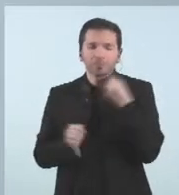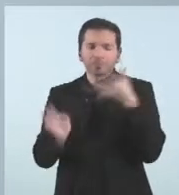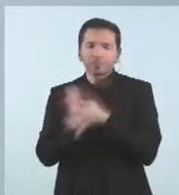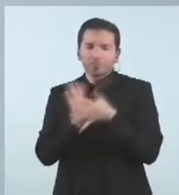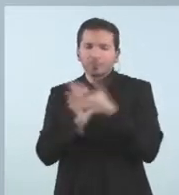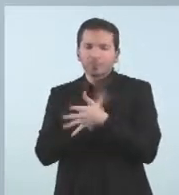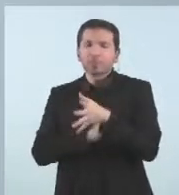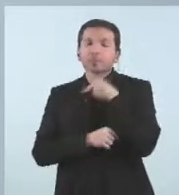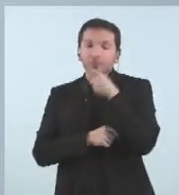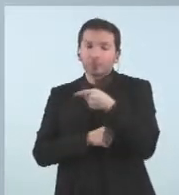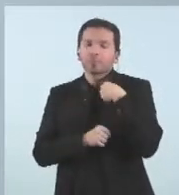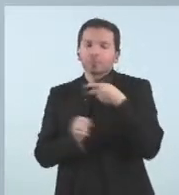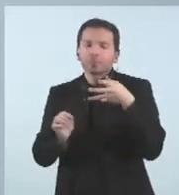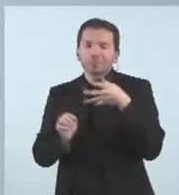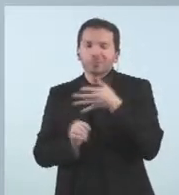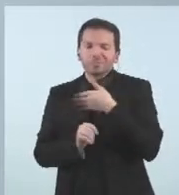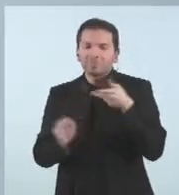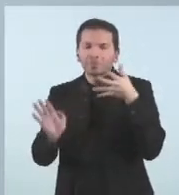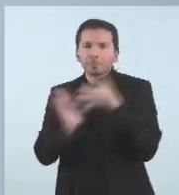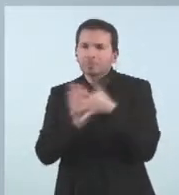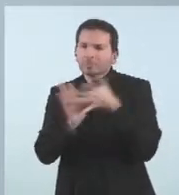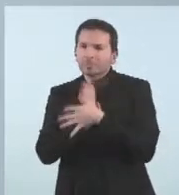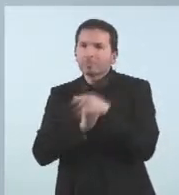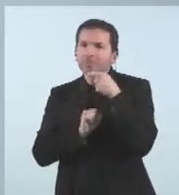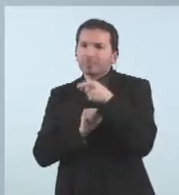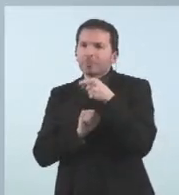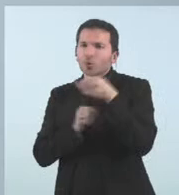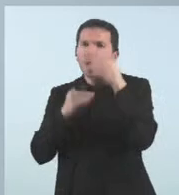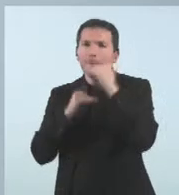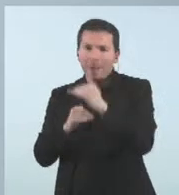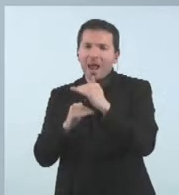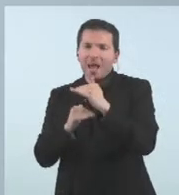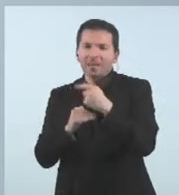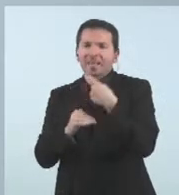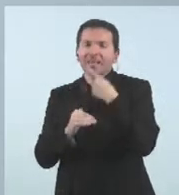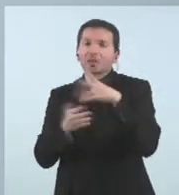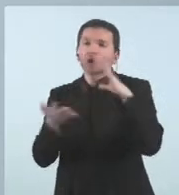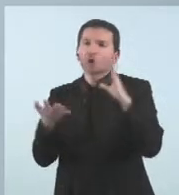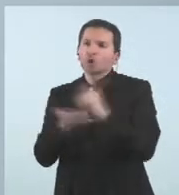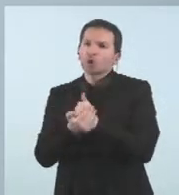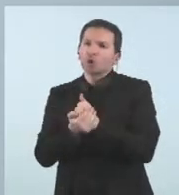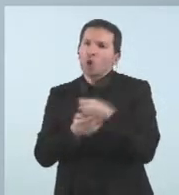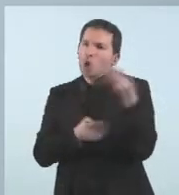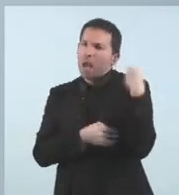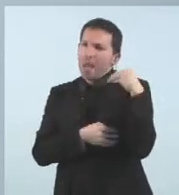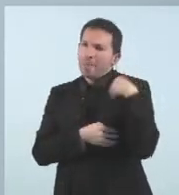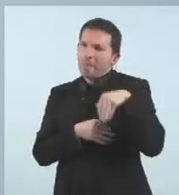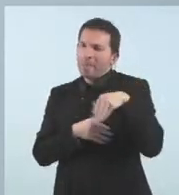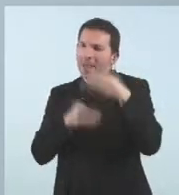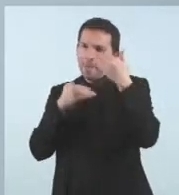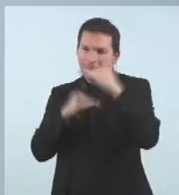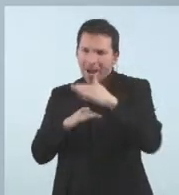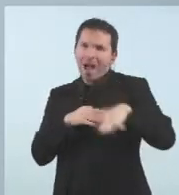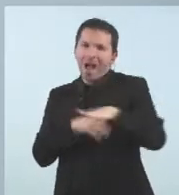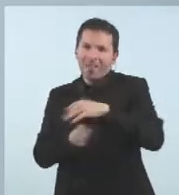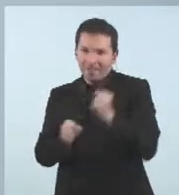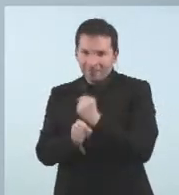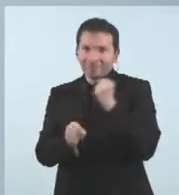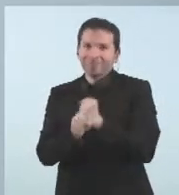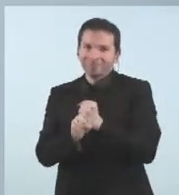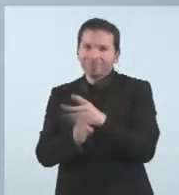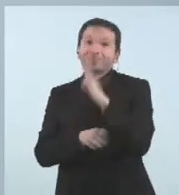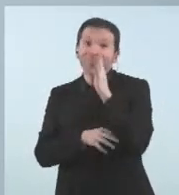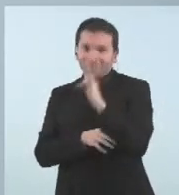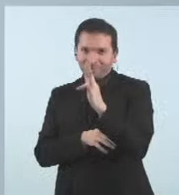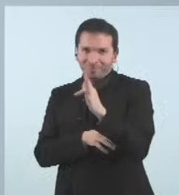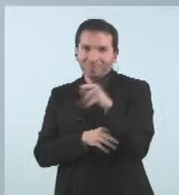fet èmfasi en què hi un petit brot en una planta perquè aquests treballadors que he comentat tots corresponen a la mateixa planta. No es traslladen a aquells